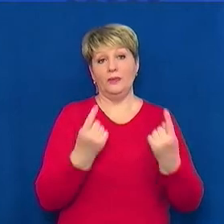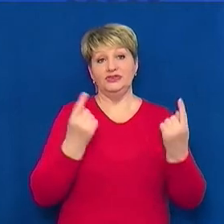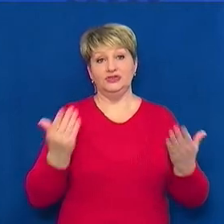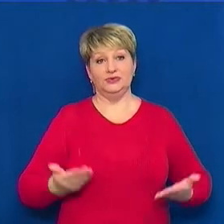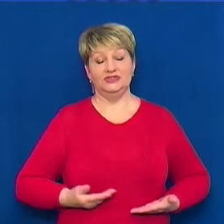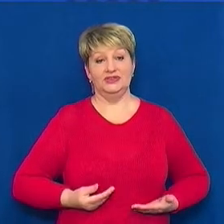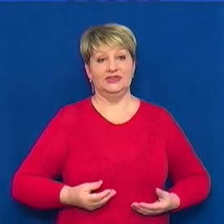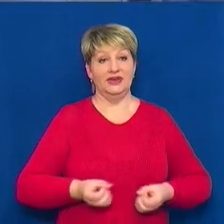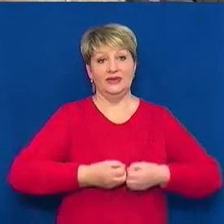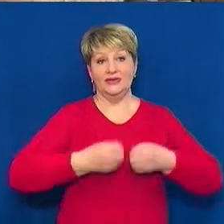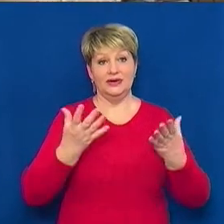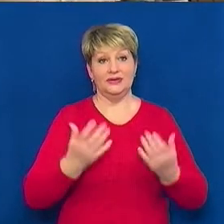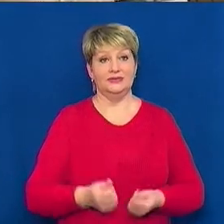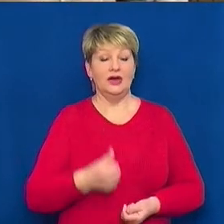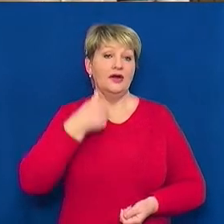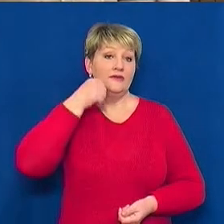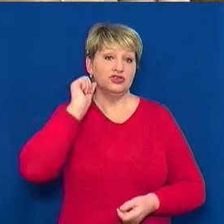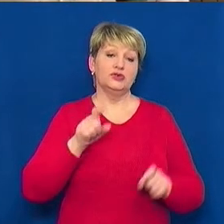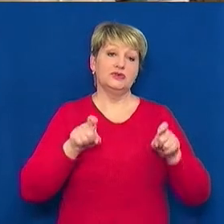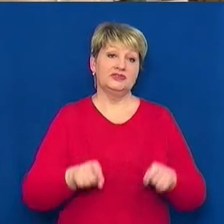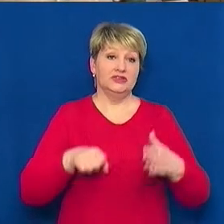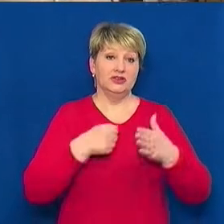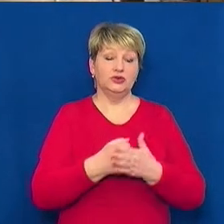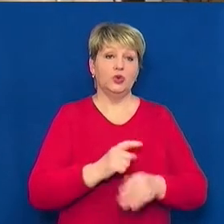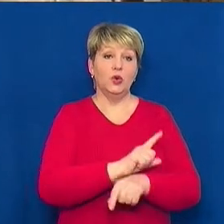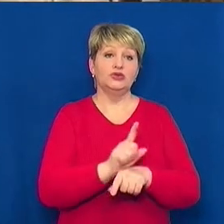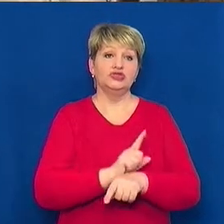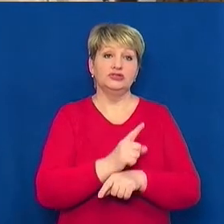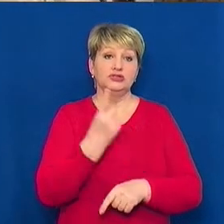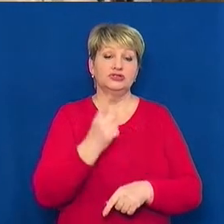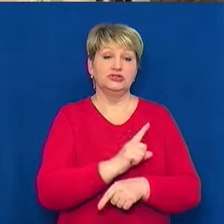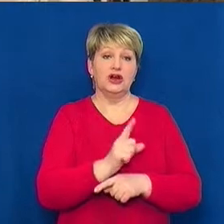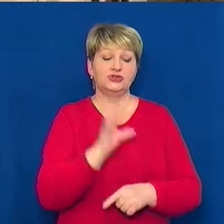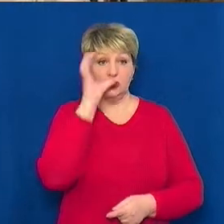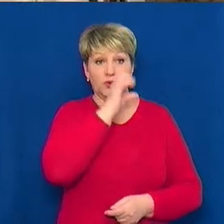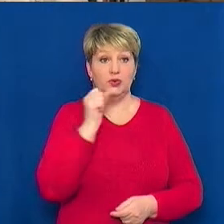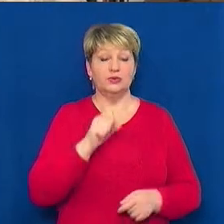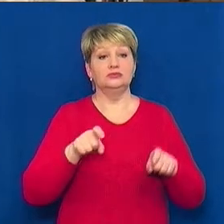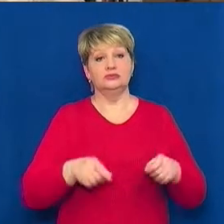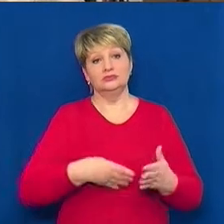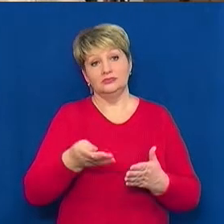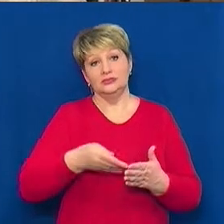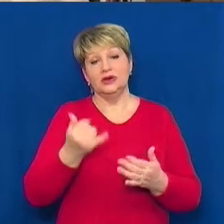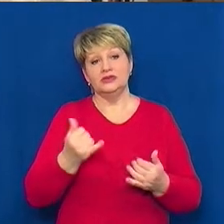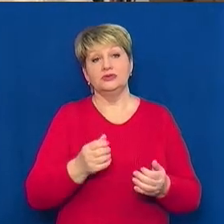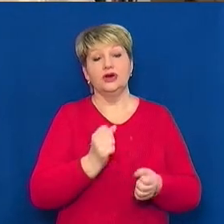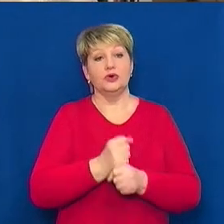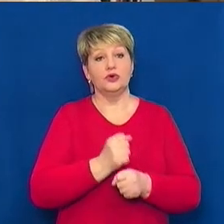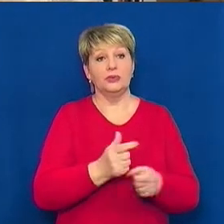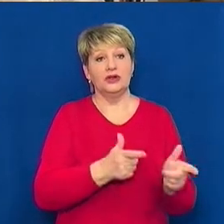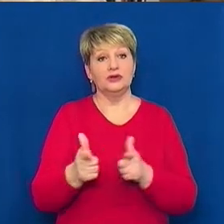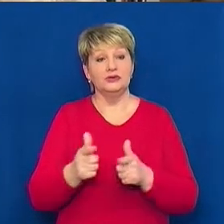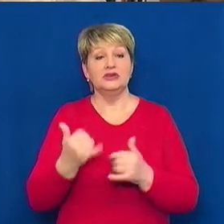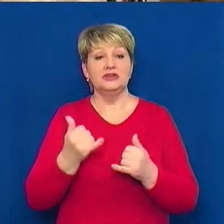Докладніша Ольга Коттер. Вчора сиділа до часу ночі, вдома шила, а сьогодні робила заготовки. Сьогодні пришиваю вже